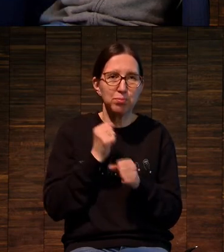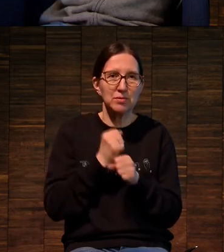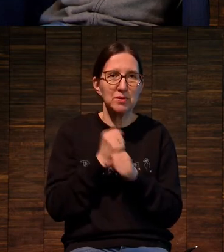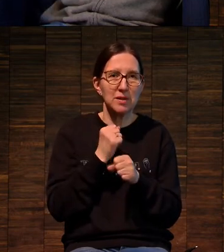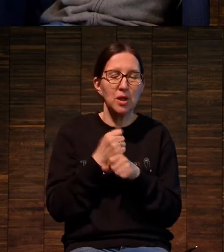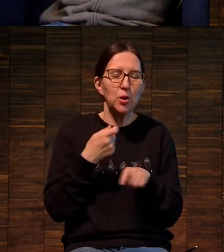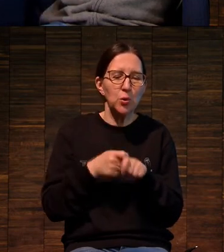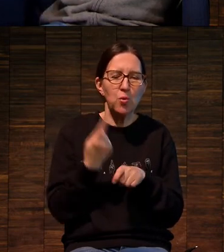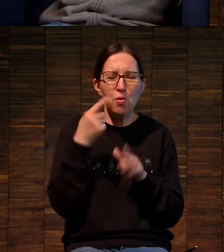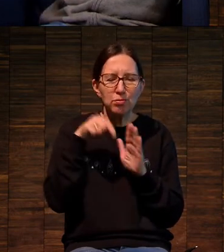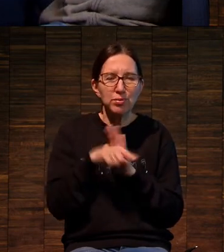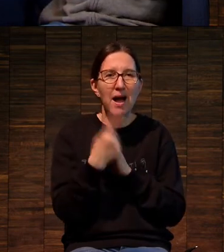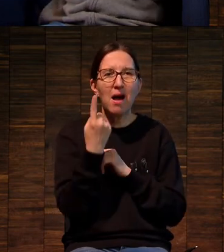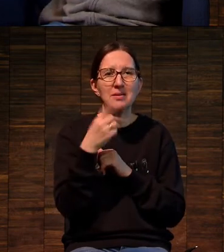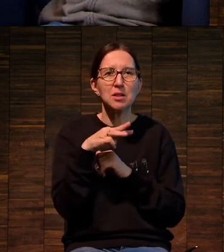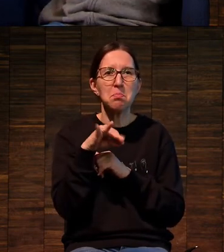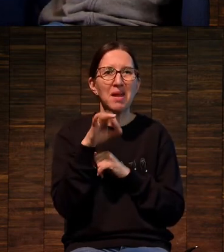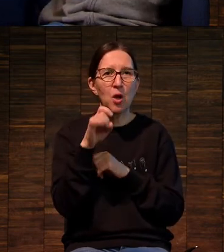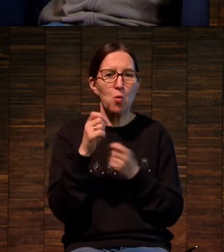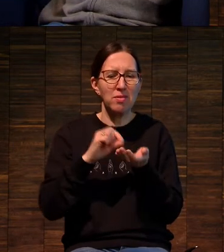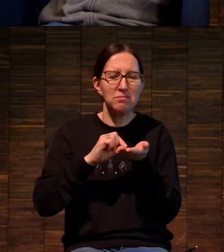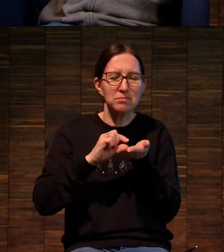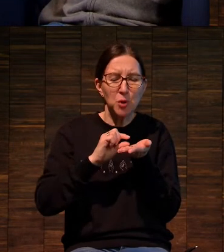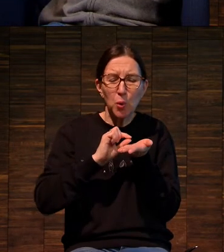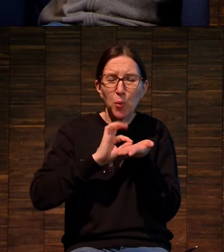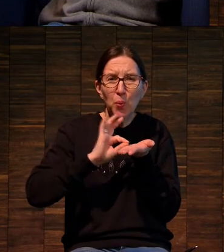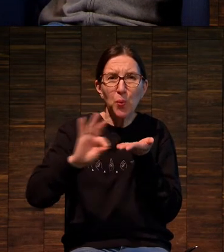микронная толщина краски.